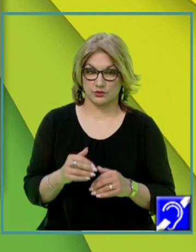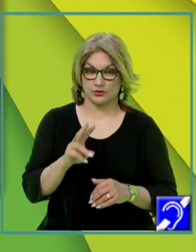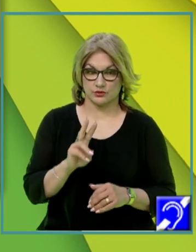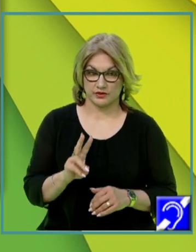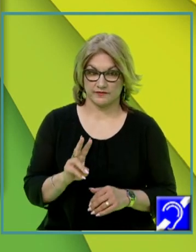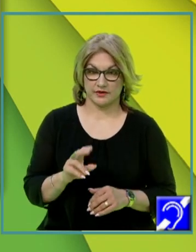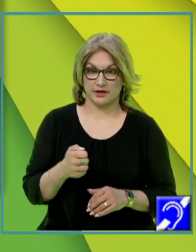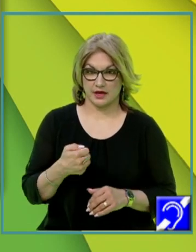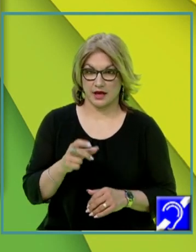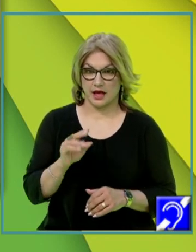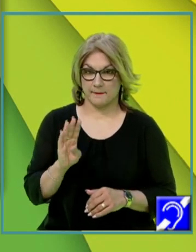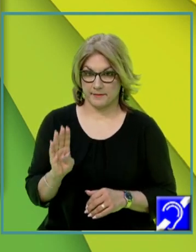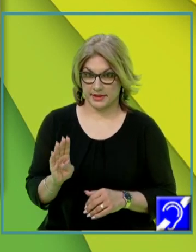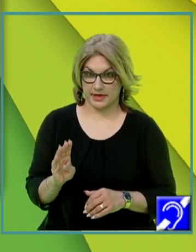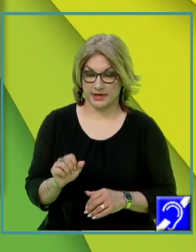VAB